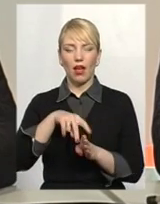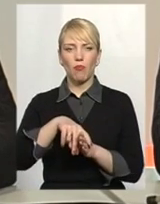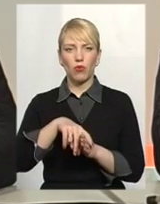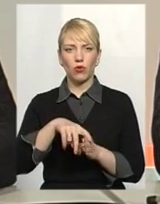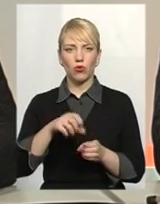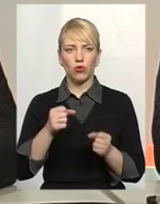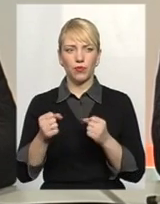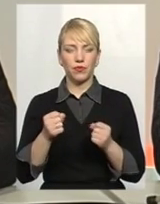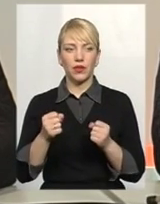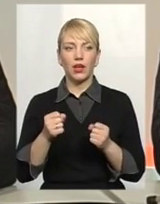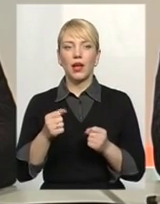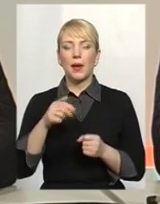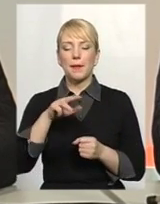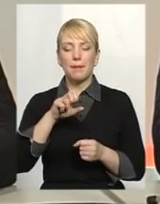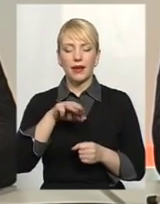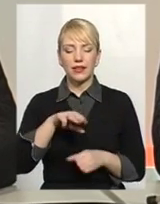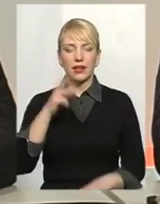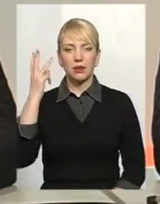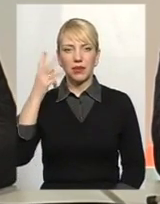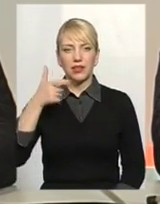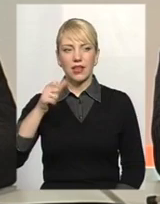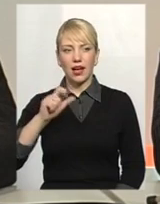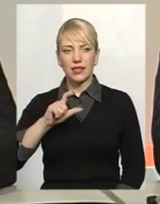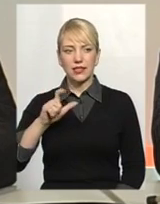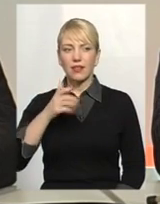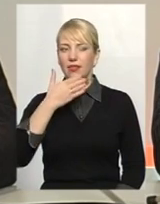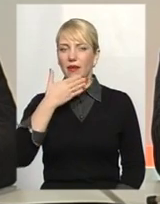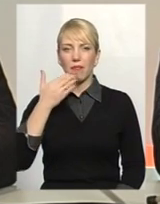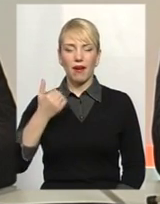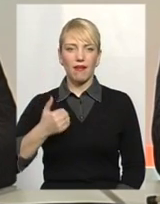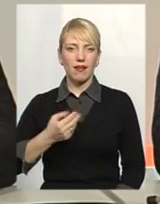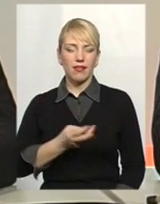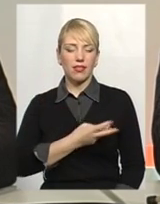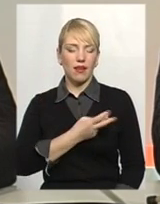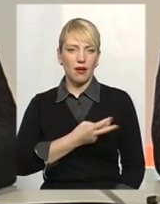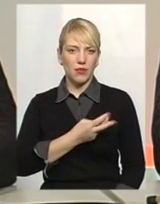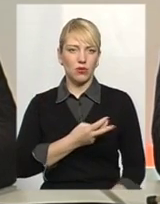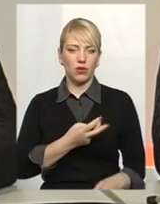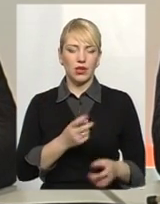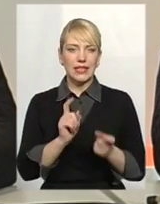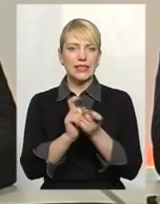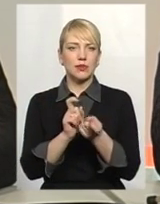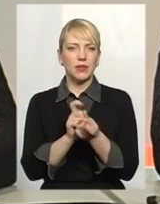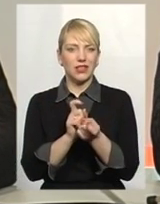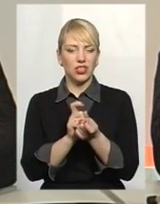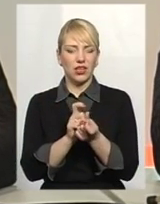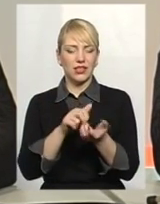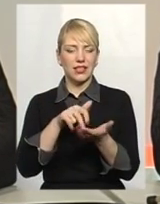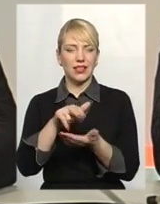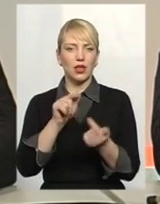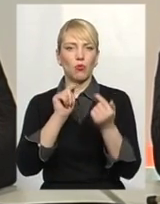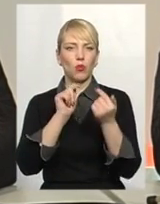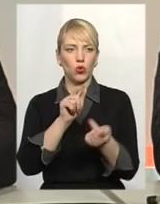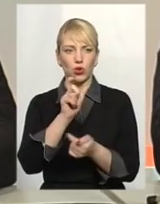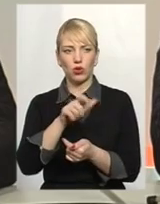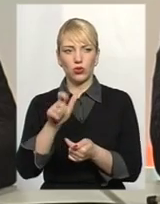того, що ПАЦ «Хмельний ЗАЗ» не має наміру сперечатися і йти проти людей, проти-проти